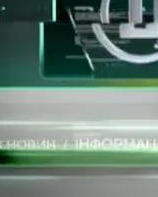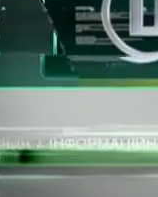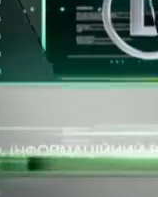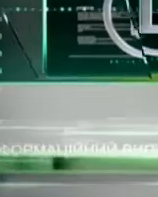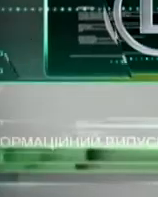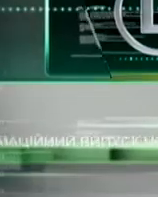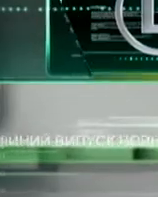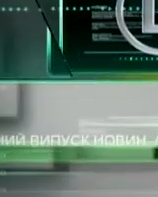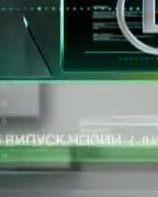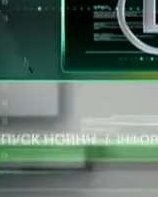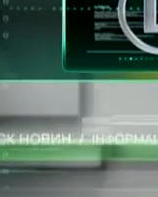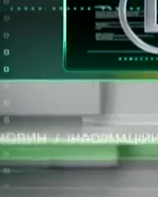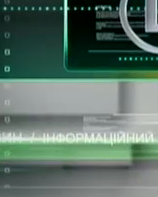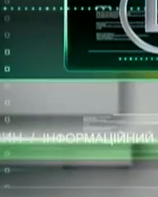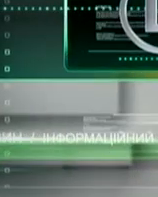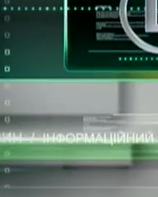Дякую за перегляд! Дякую